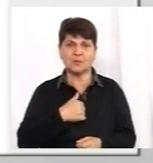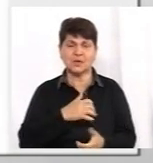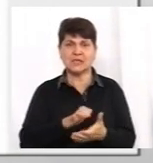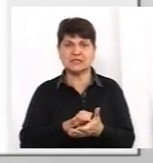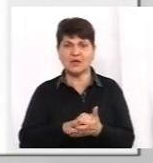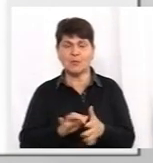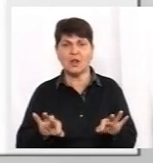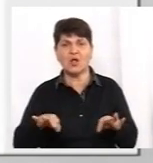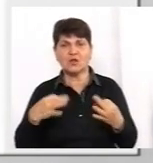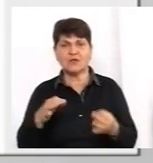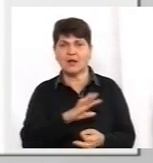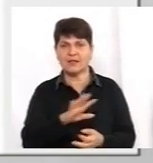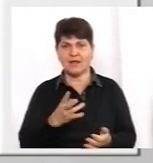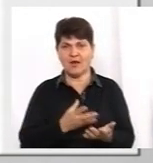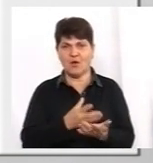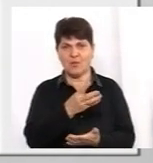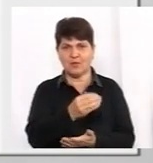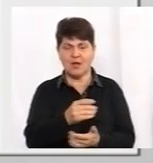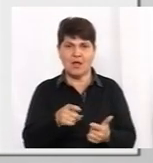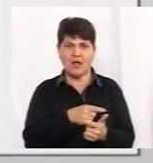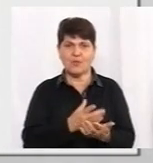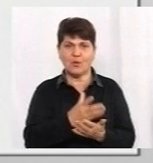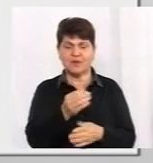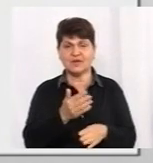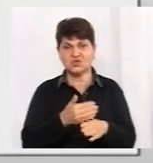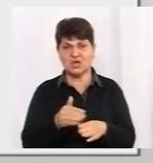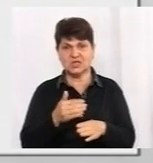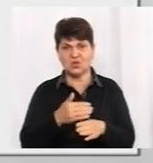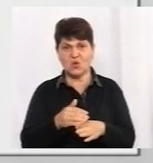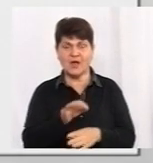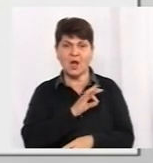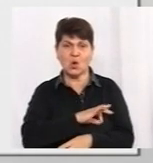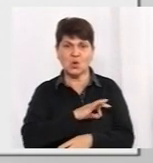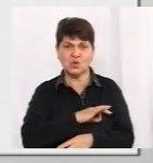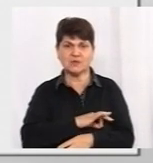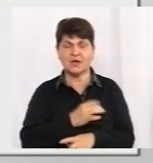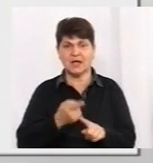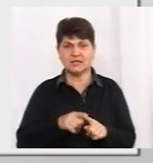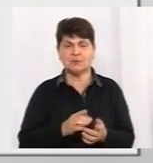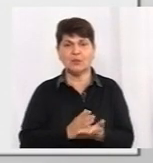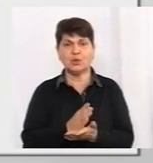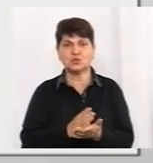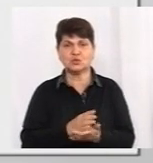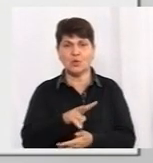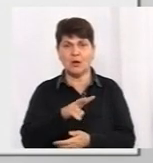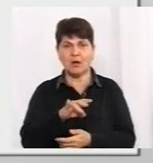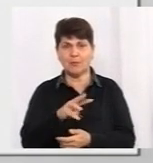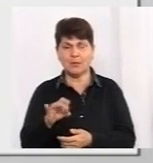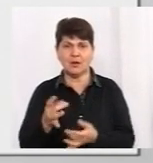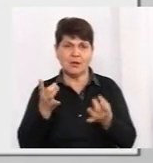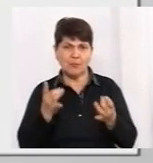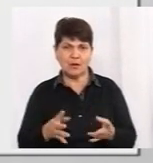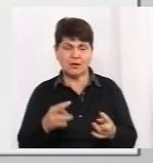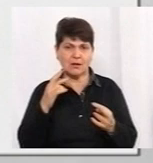знайомим дозволяли не оплачувати або оплачувати частково користування цими послугами. Та й банально купити